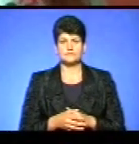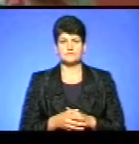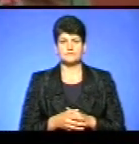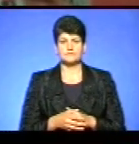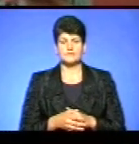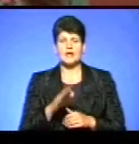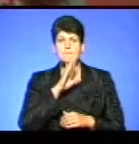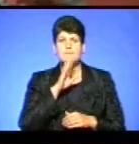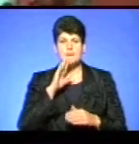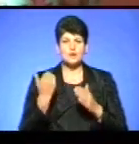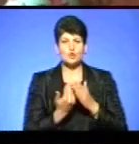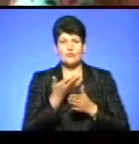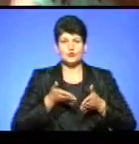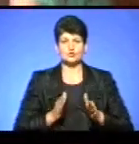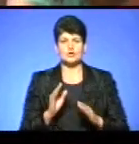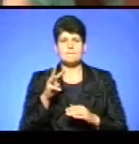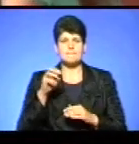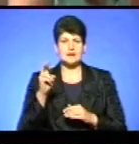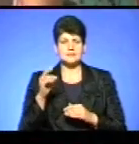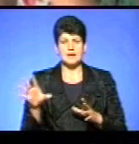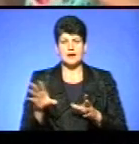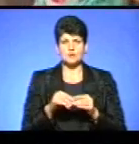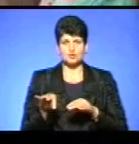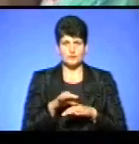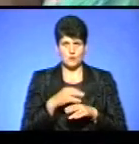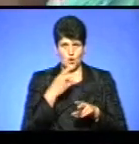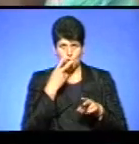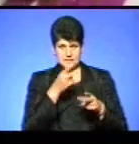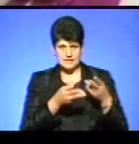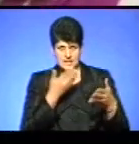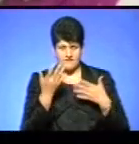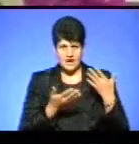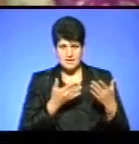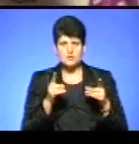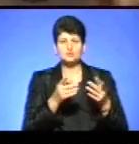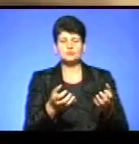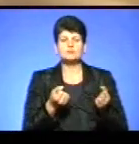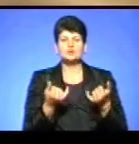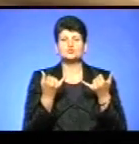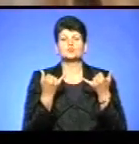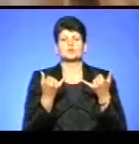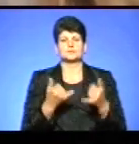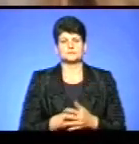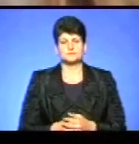Мама новонародженого Максима разом із чоловіком роздивляється бейбі-бокс, який вони отримали сьогодні.